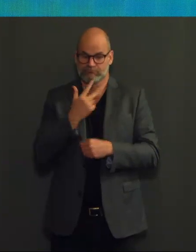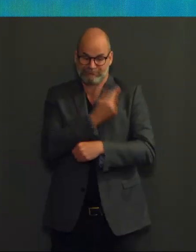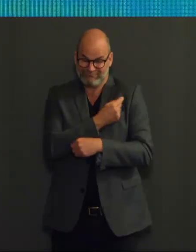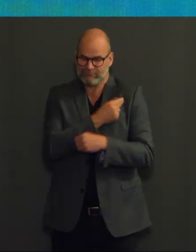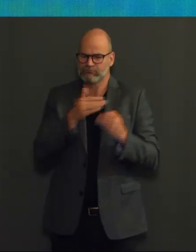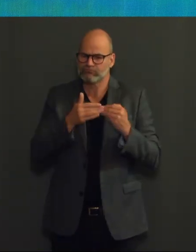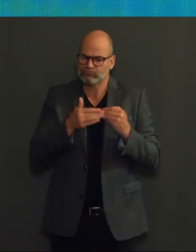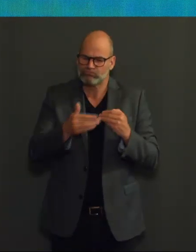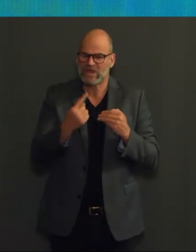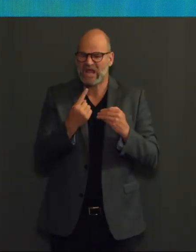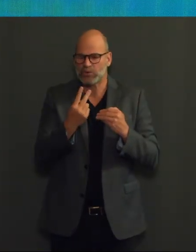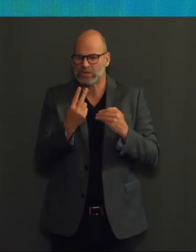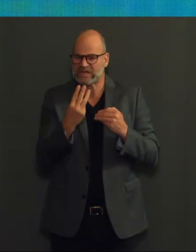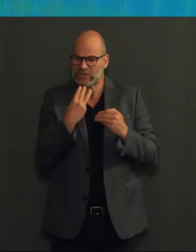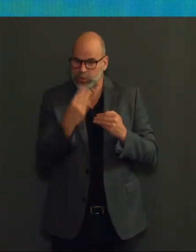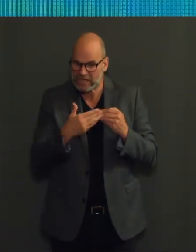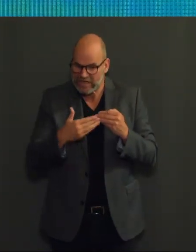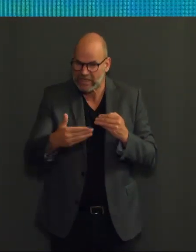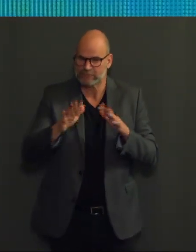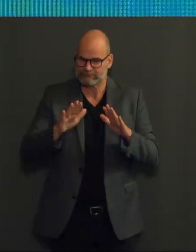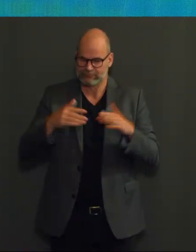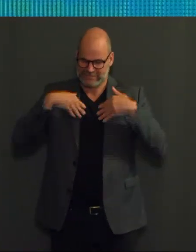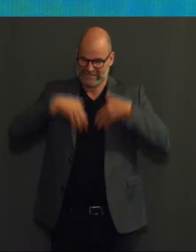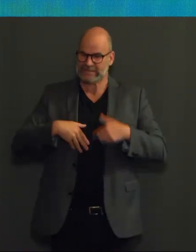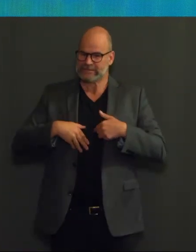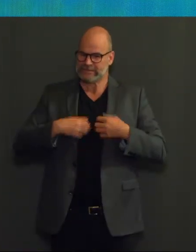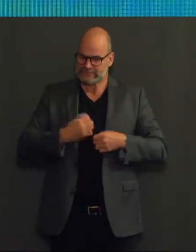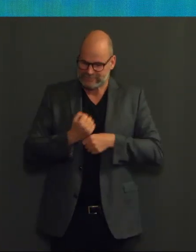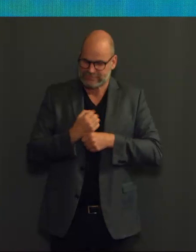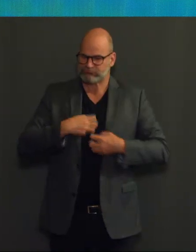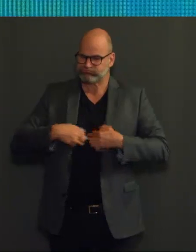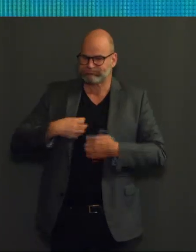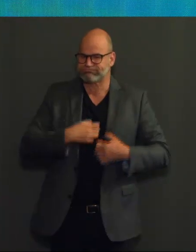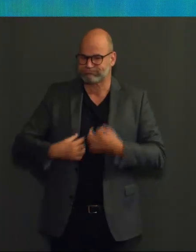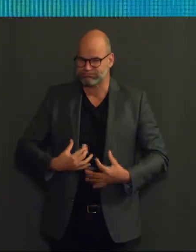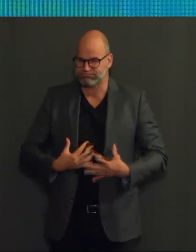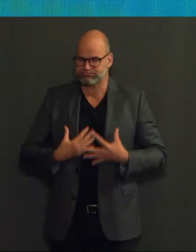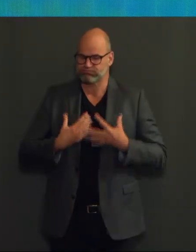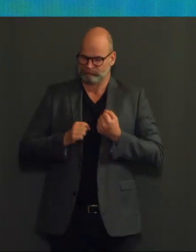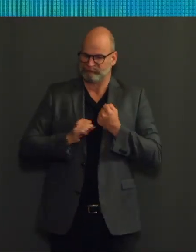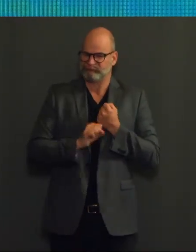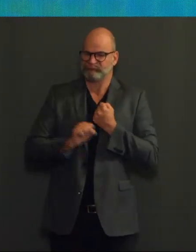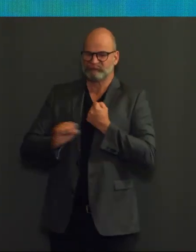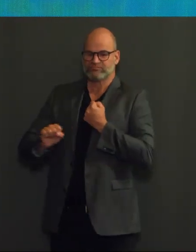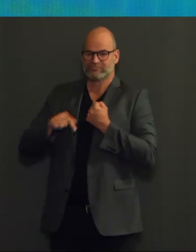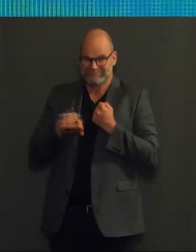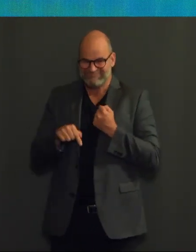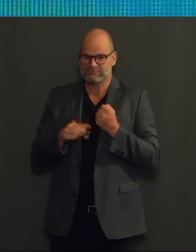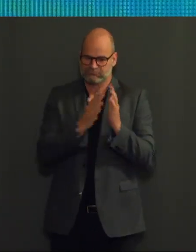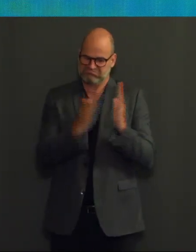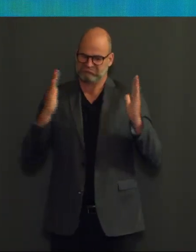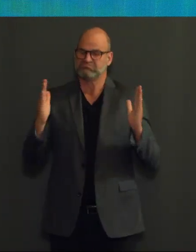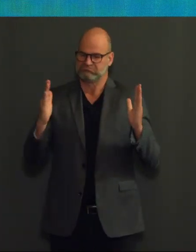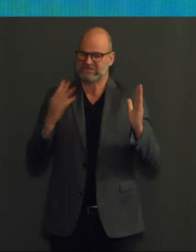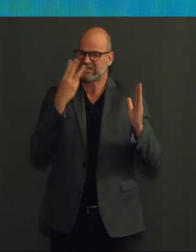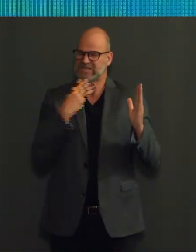om uw afweer te trainen. Beperk dus uw dichte contacten, spreek vooral buitenaf en hou afstand.